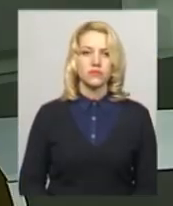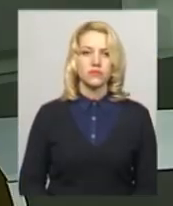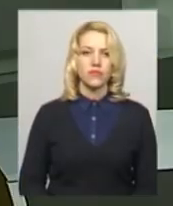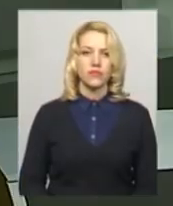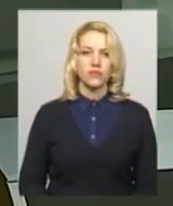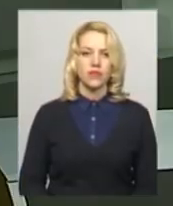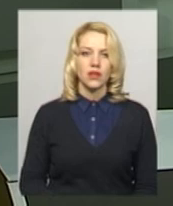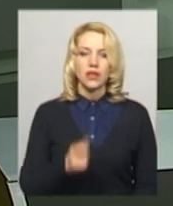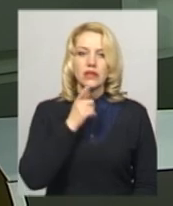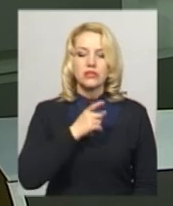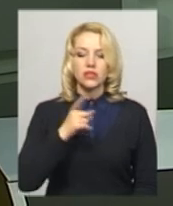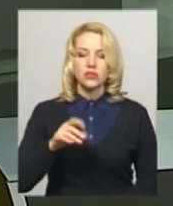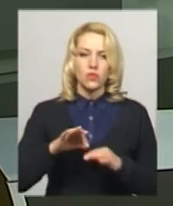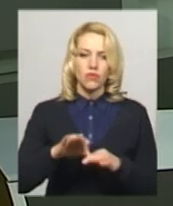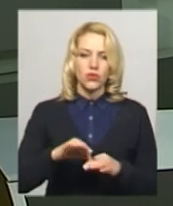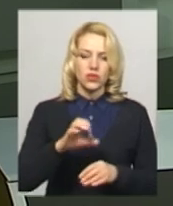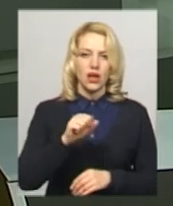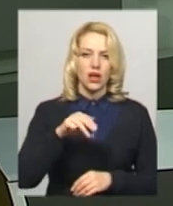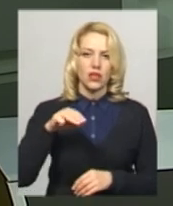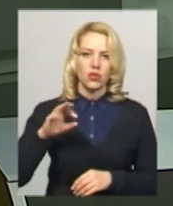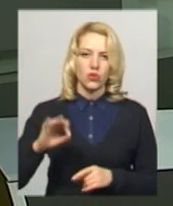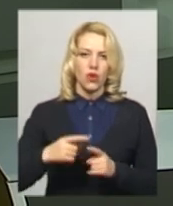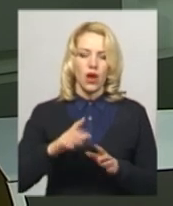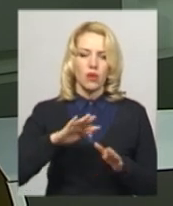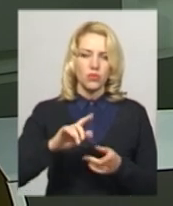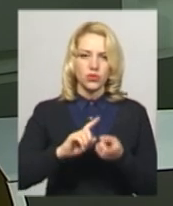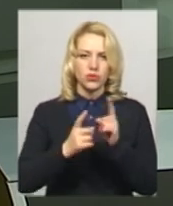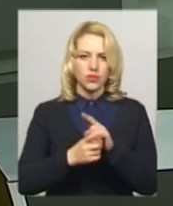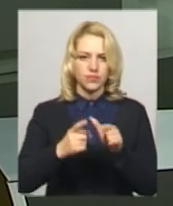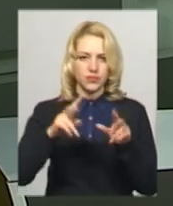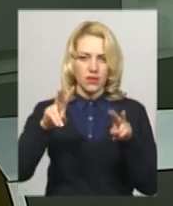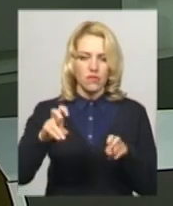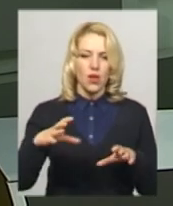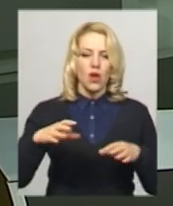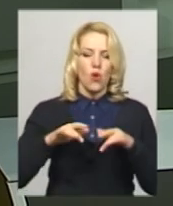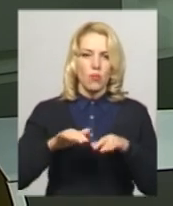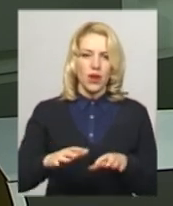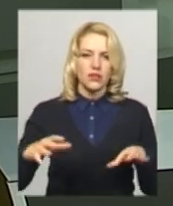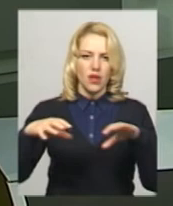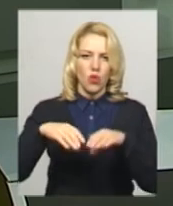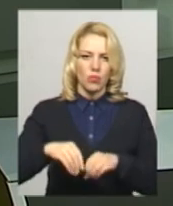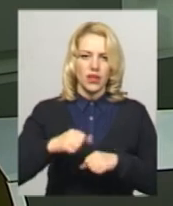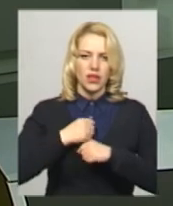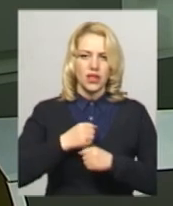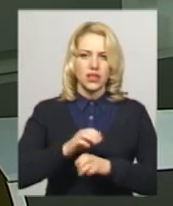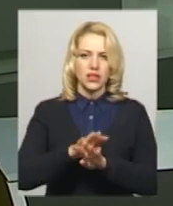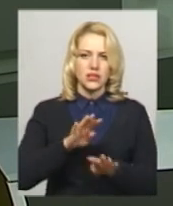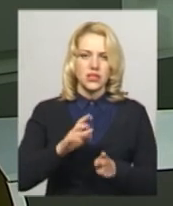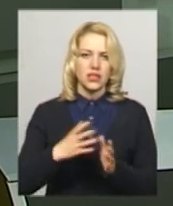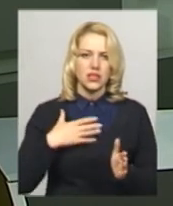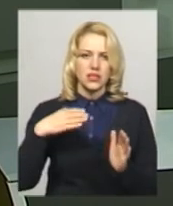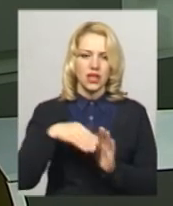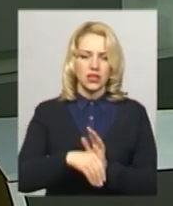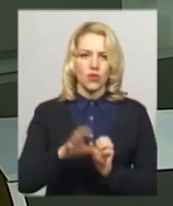Час проведення антитерористичної операції, згодом операції об'єднаних сил, на сході країни, за офіційними даними, загинуло